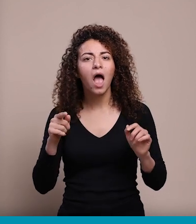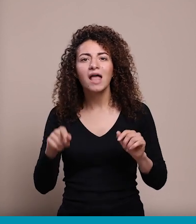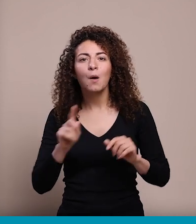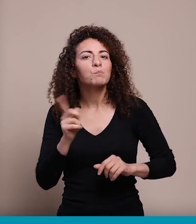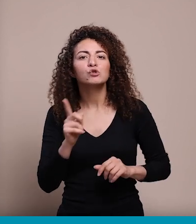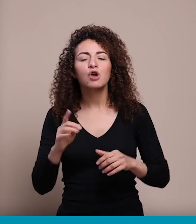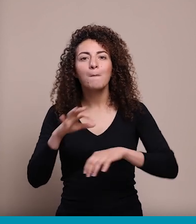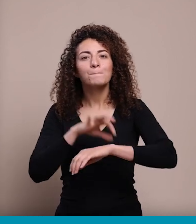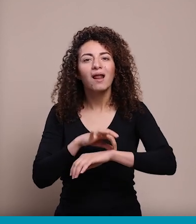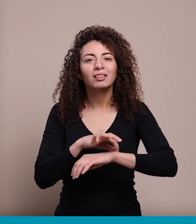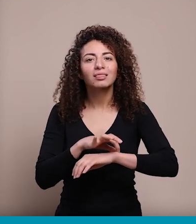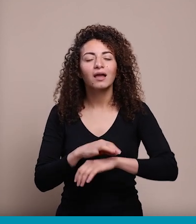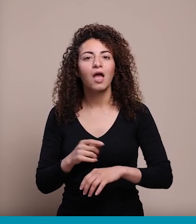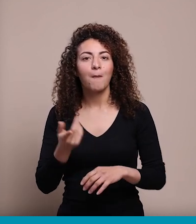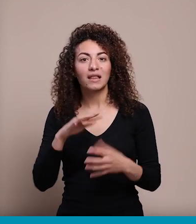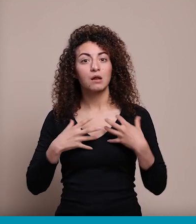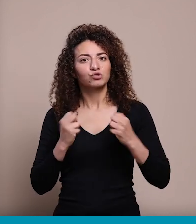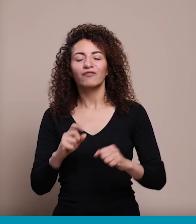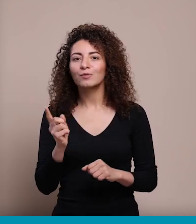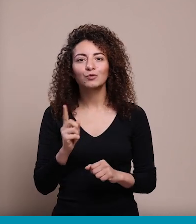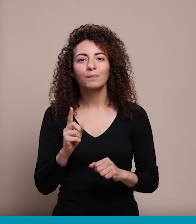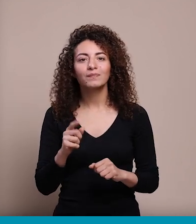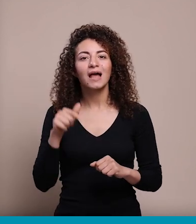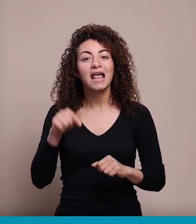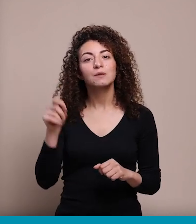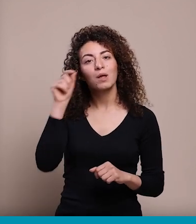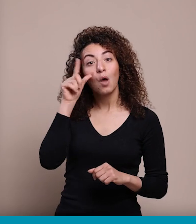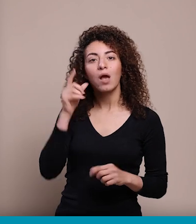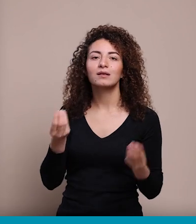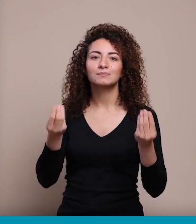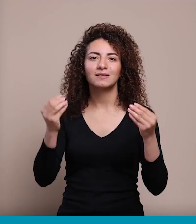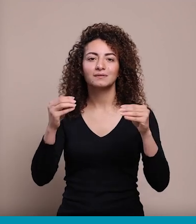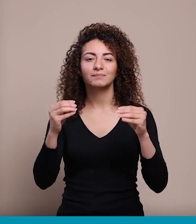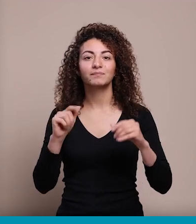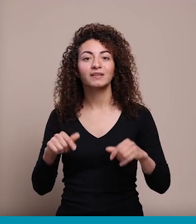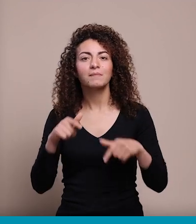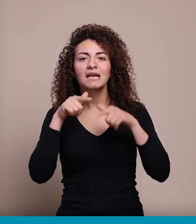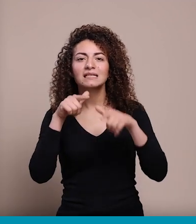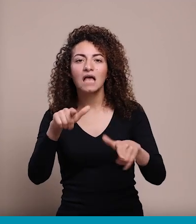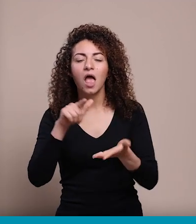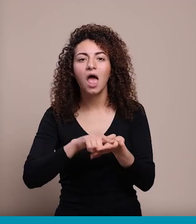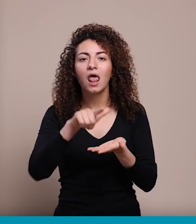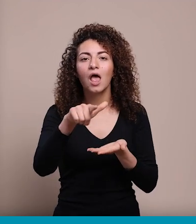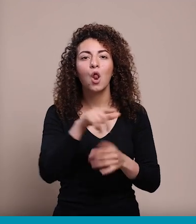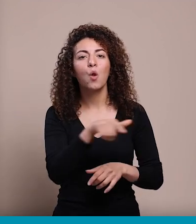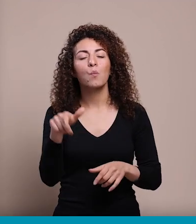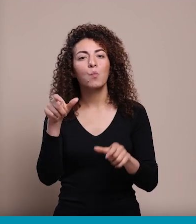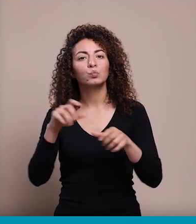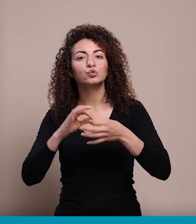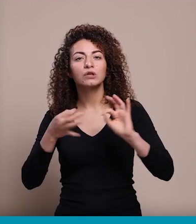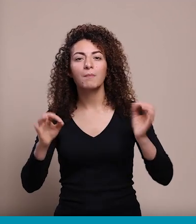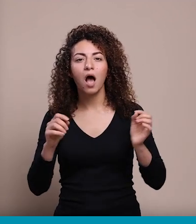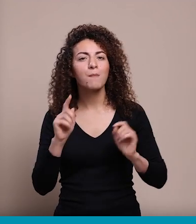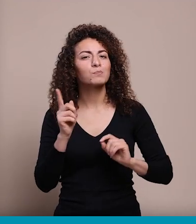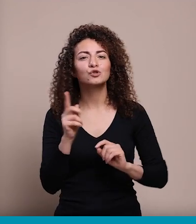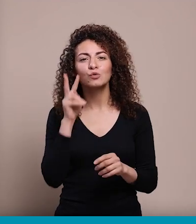منها مرض وبتشفى في كتير قصص لازم نشغل عليها على إطاء التوعية في رسالة للمجتمع كتير مهمة إنه